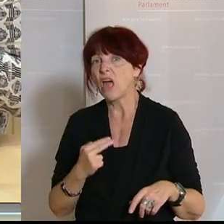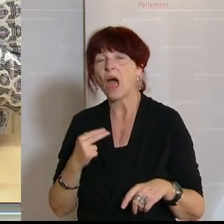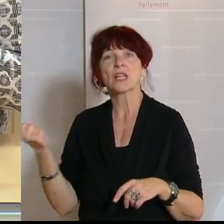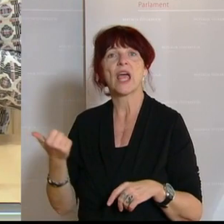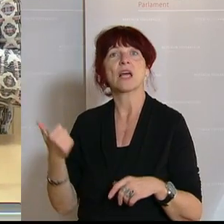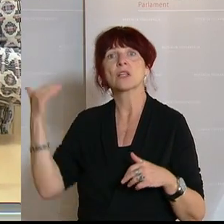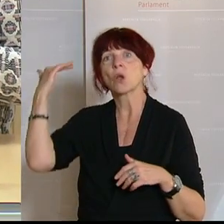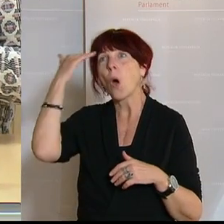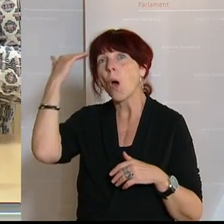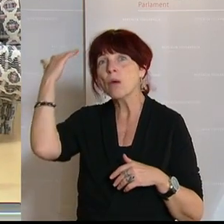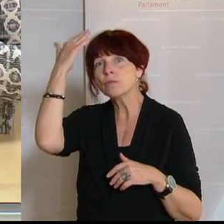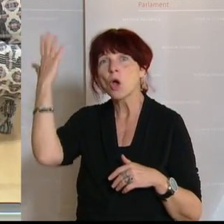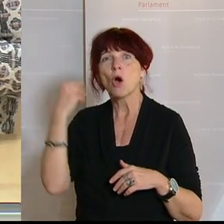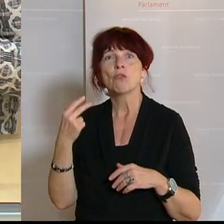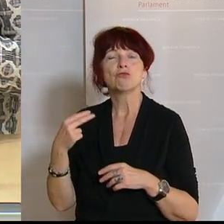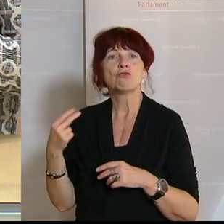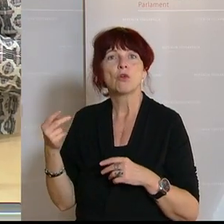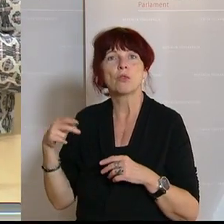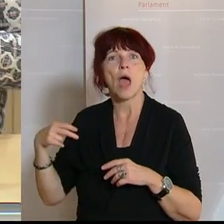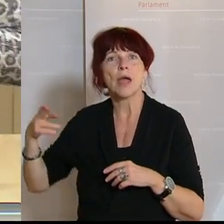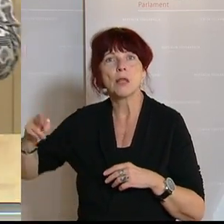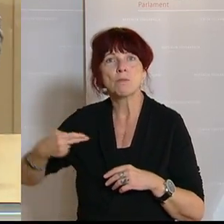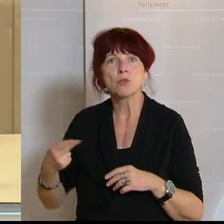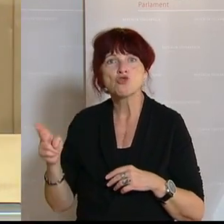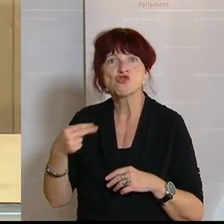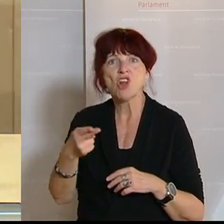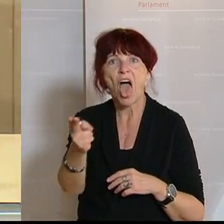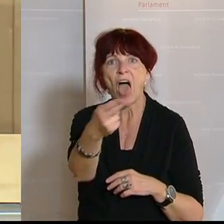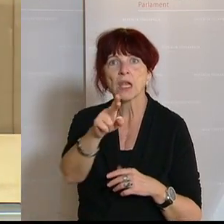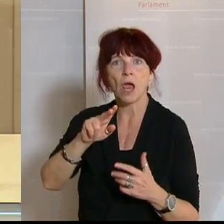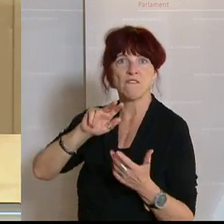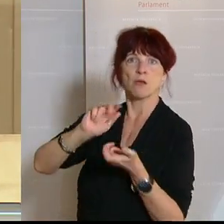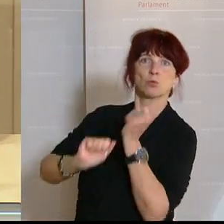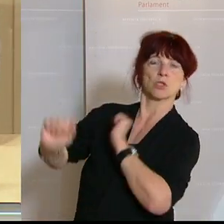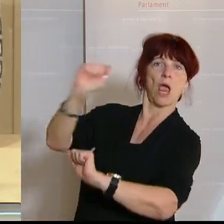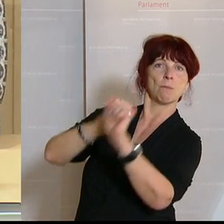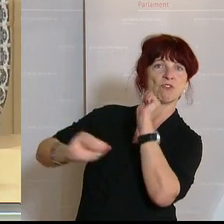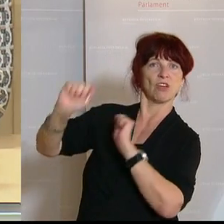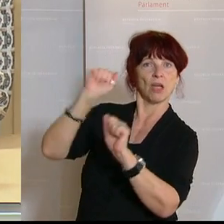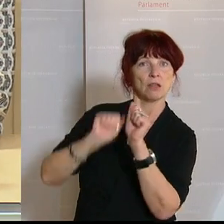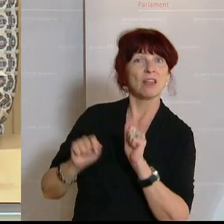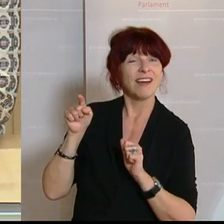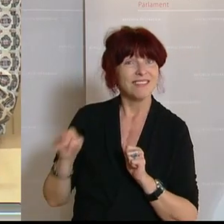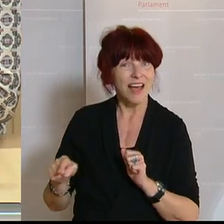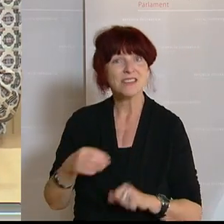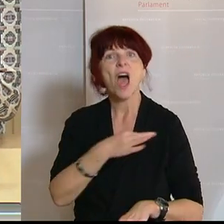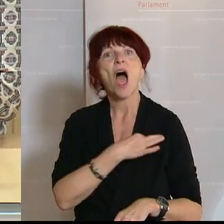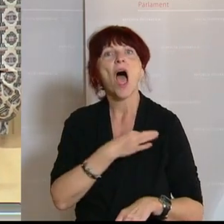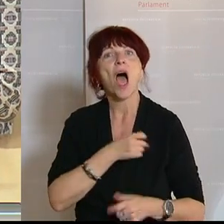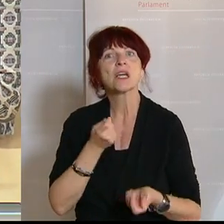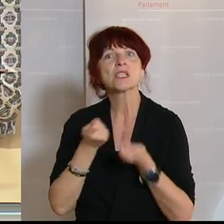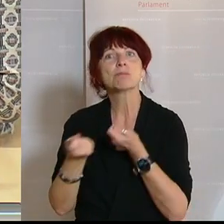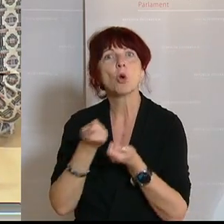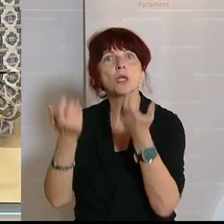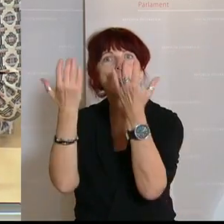muss. Ich glaube, man muss jetzt nicht Freud befragen, was das irgendwie bedeutet. Das ist das Resultat der Angstpolitik, die Sie machen. Und